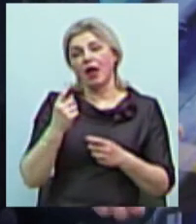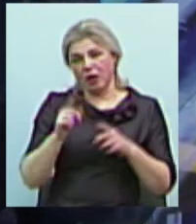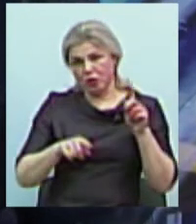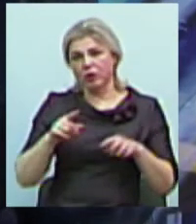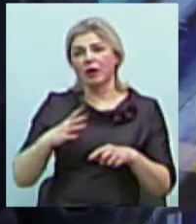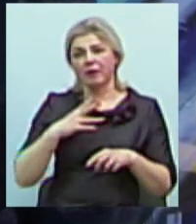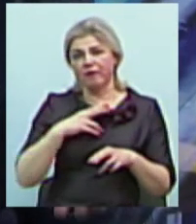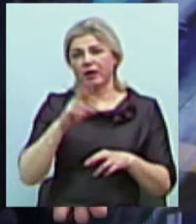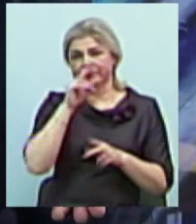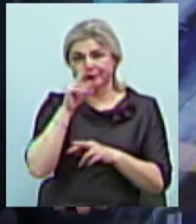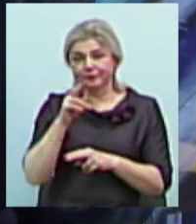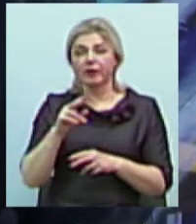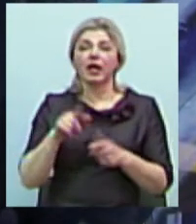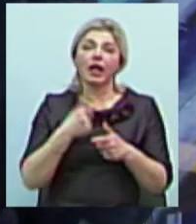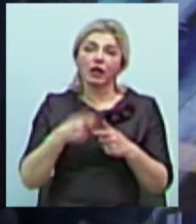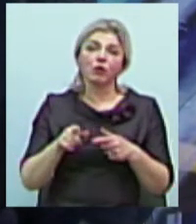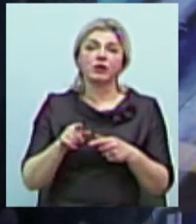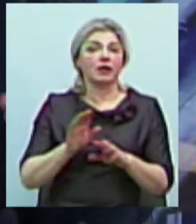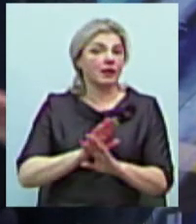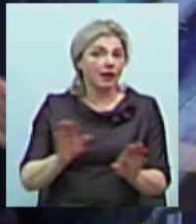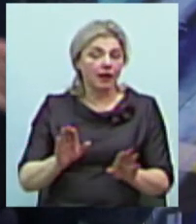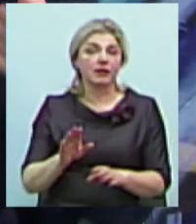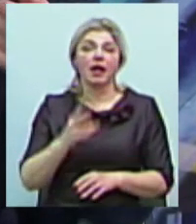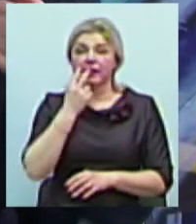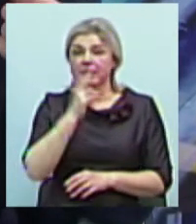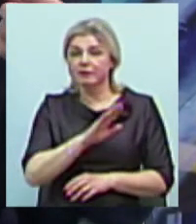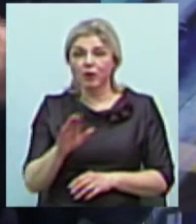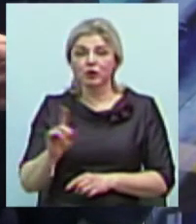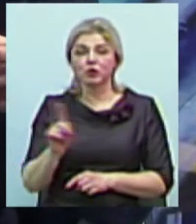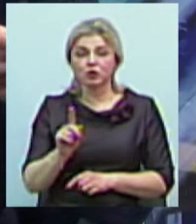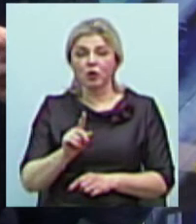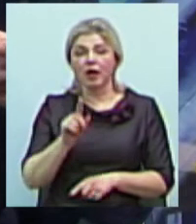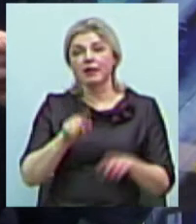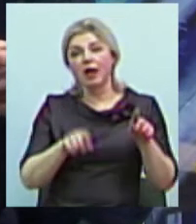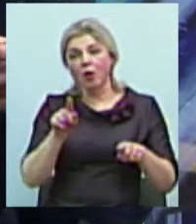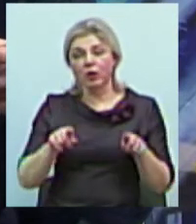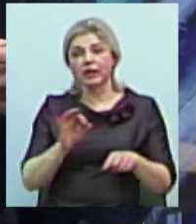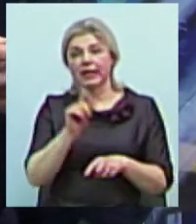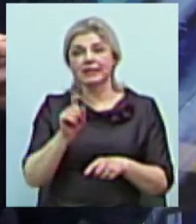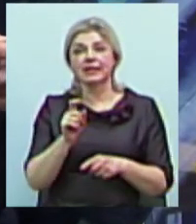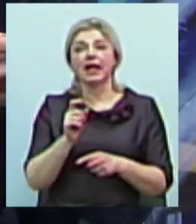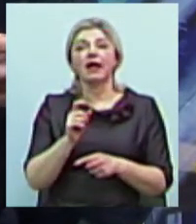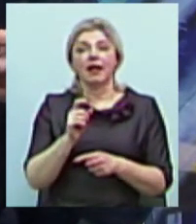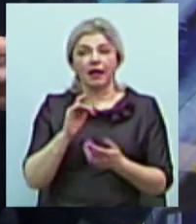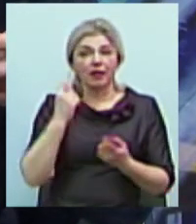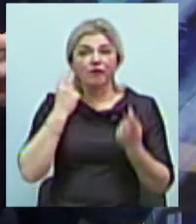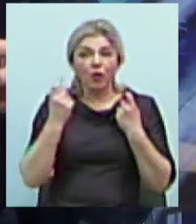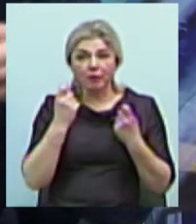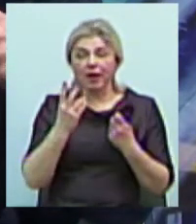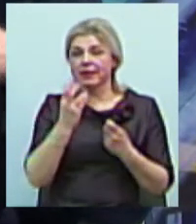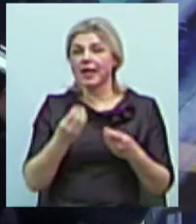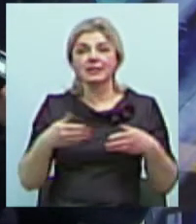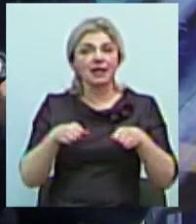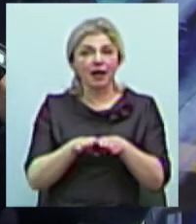ресурсами, іноді ні. Зважаючи на те, що деякі з ресурсів у нас не закрили